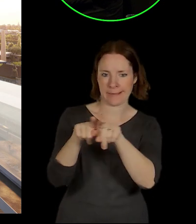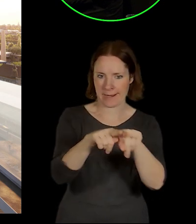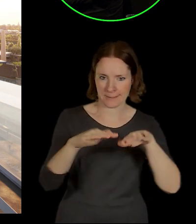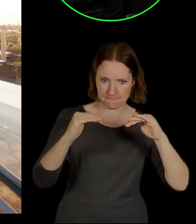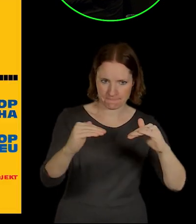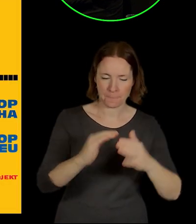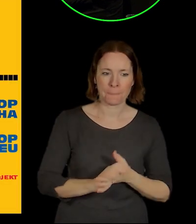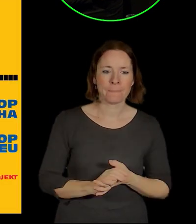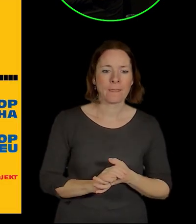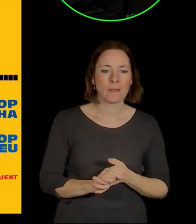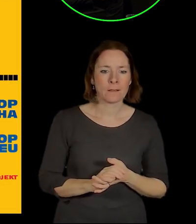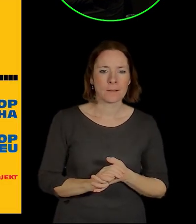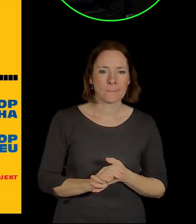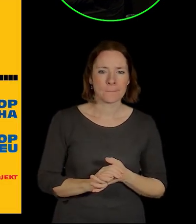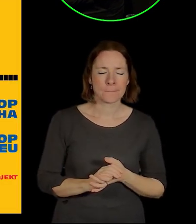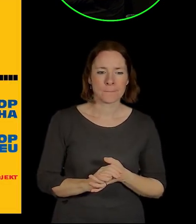Jenom rychle, takhle,